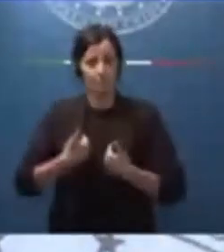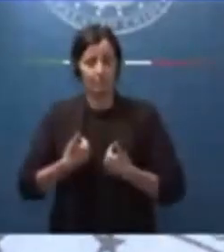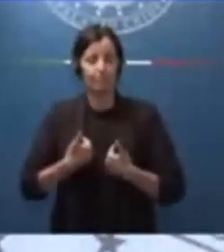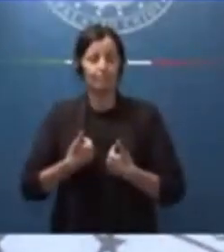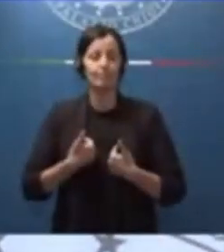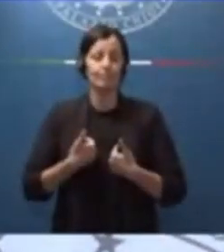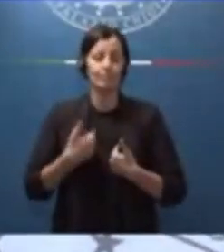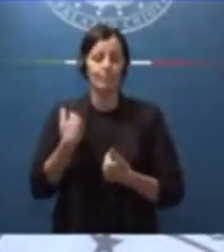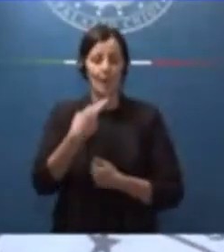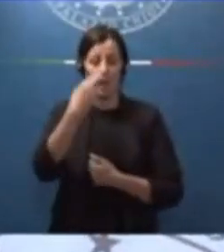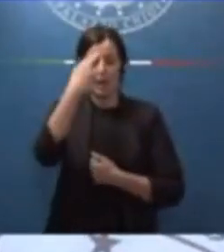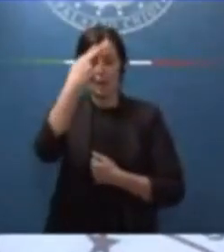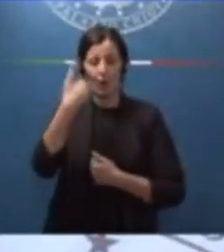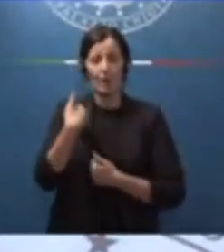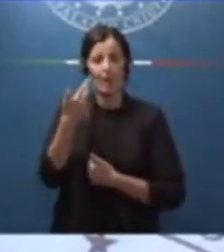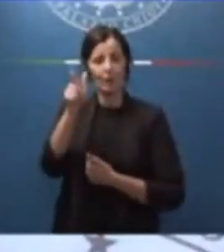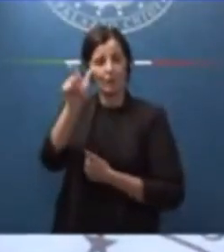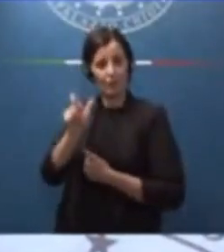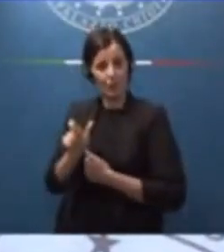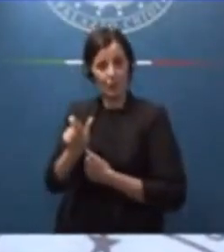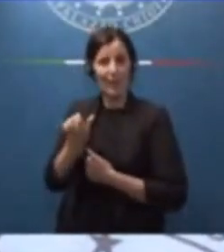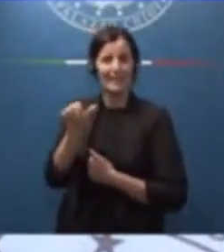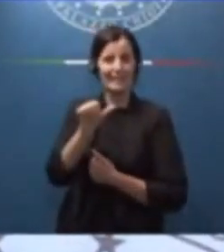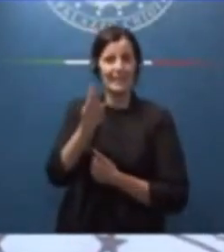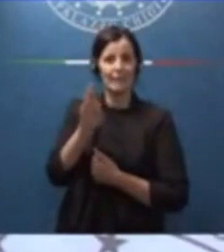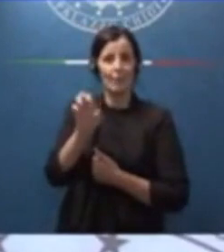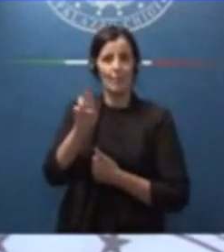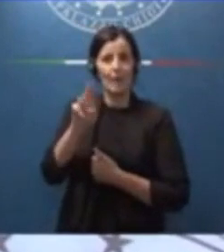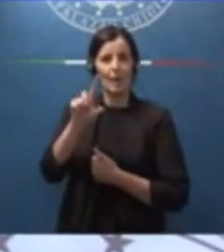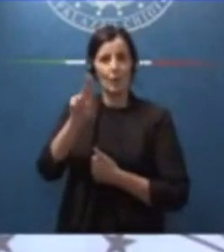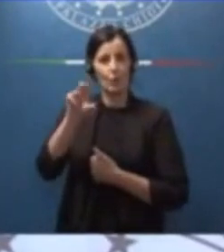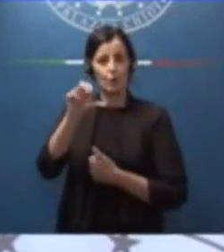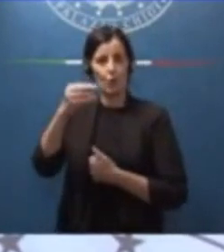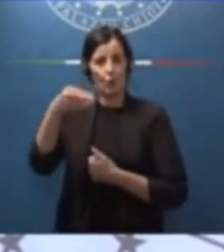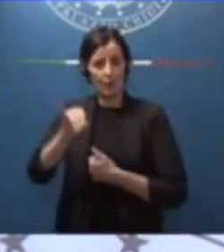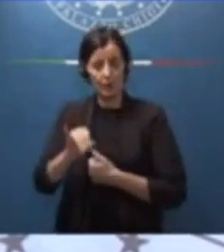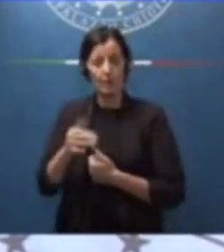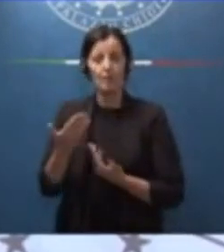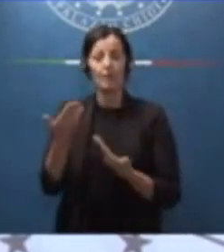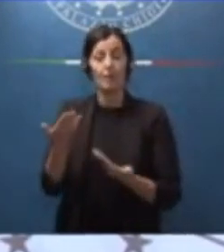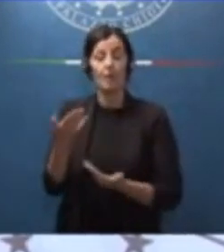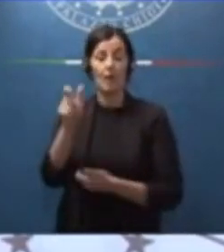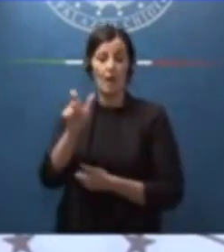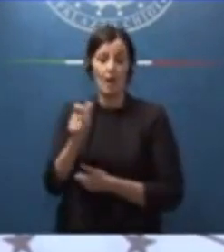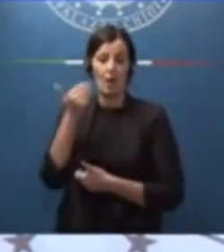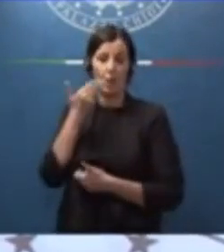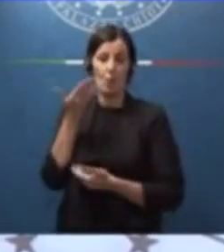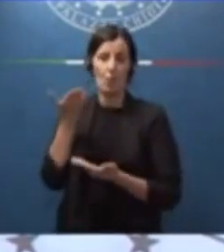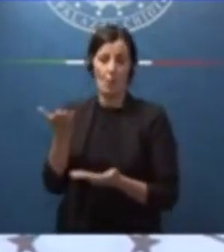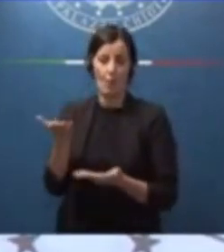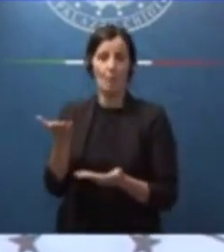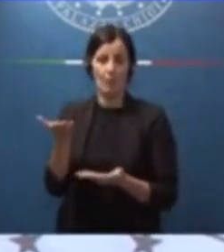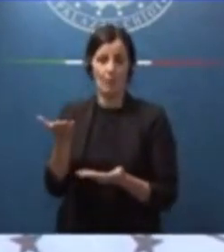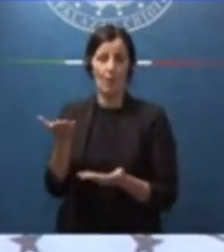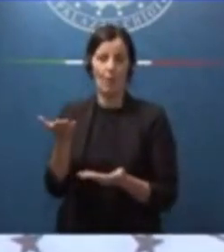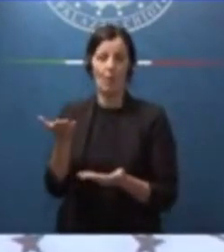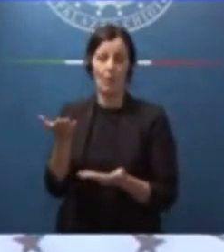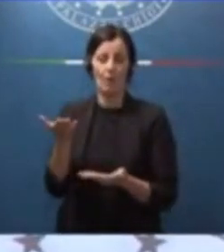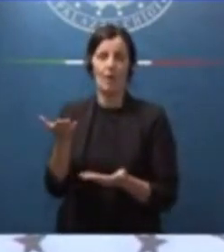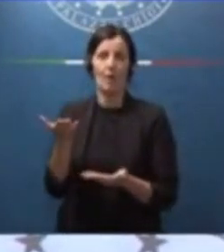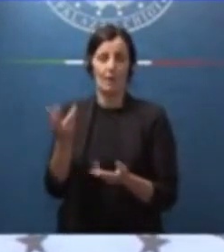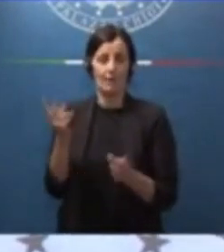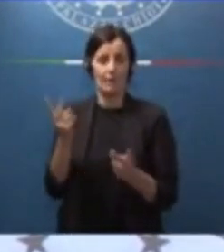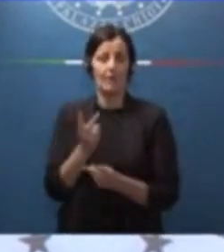la figura di Silvio Berlusconi, che è l'uomo che più a lungo di ogni altro